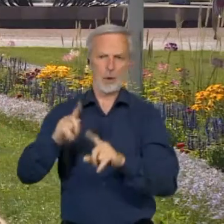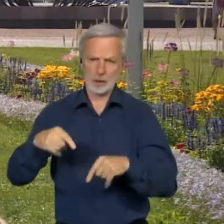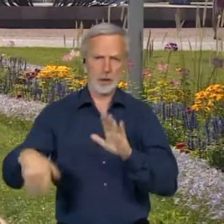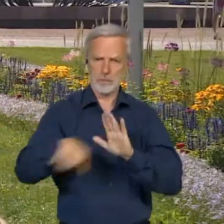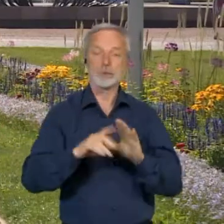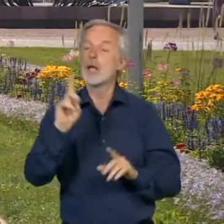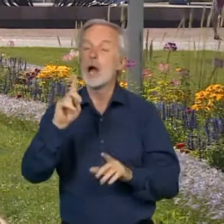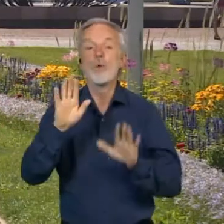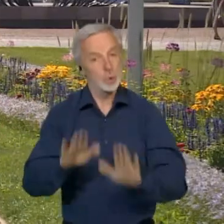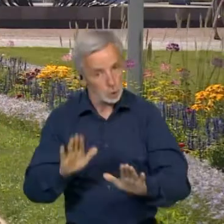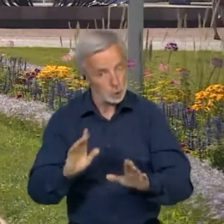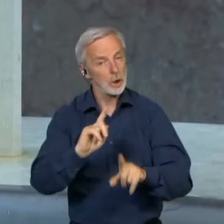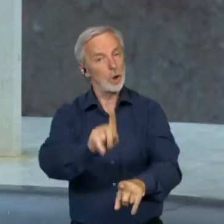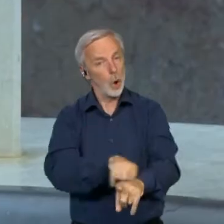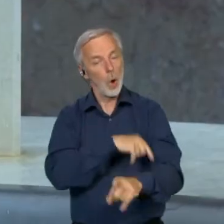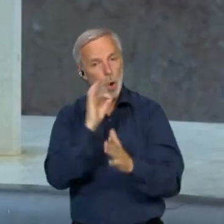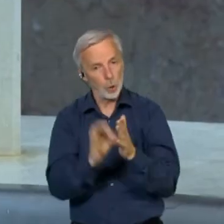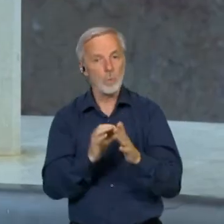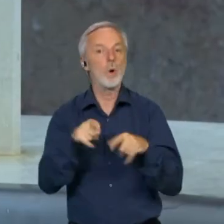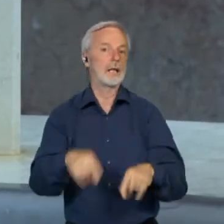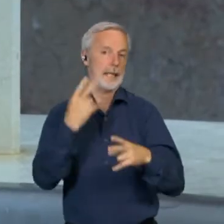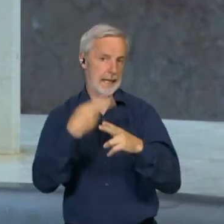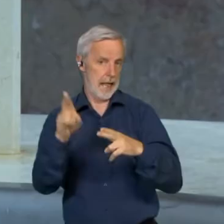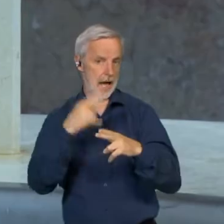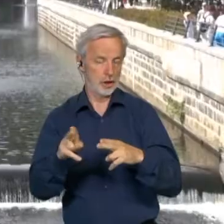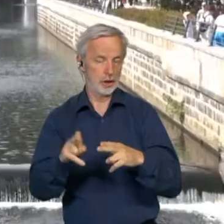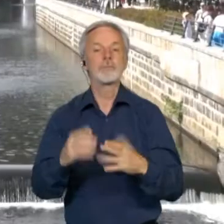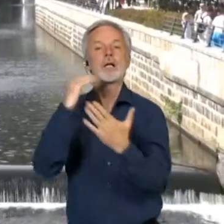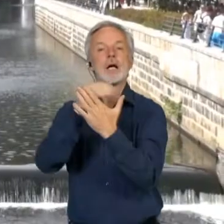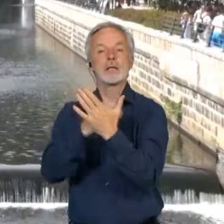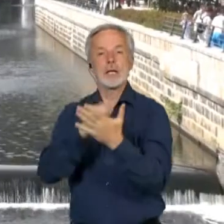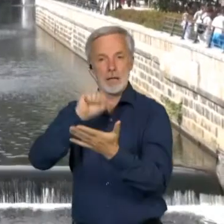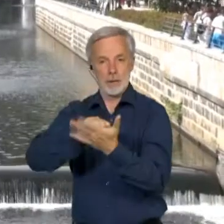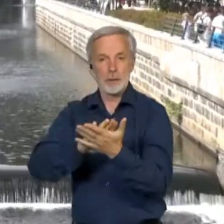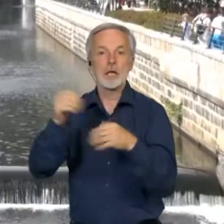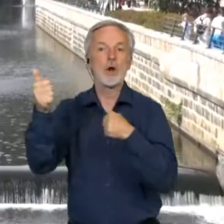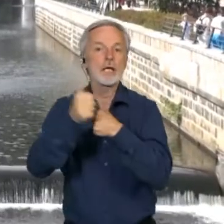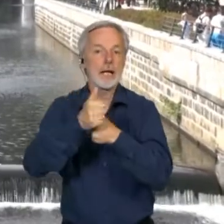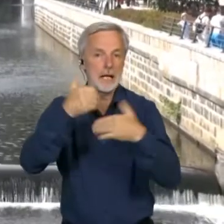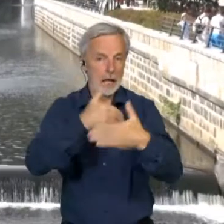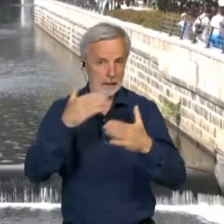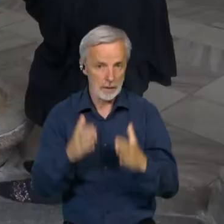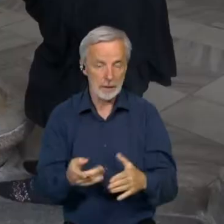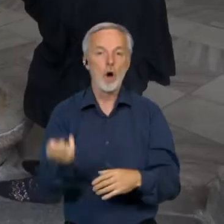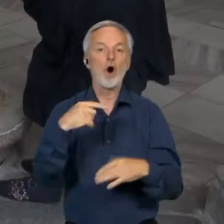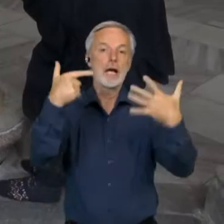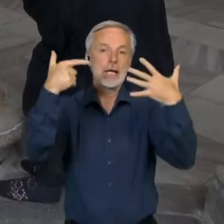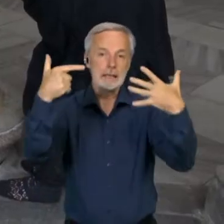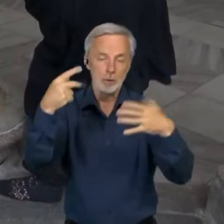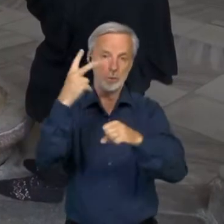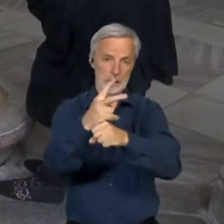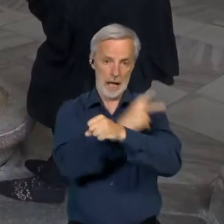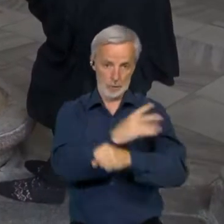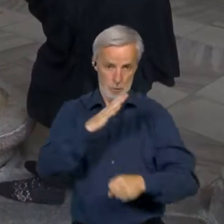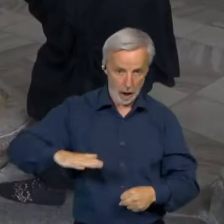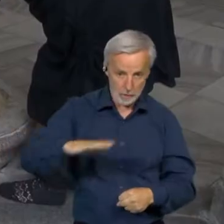je o těch dlouhodobých pobytech a o působení léčevých pramenů. Na seznam je dohromady zapsáno 11 lázeňských měst ze sedmi evropských zemí.